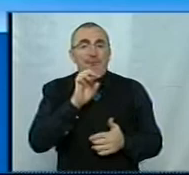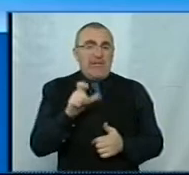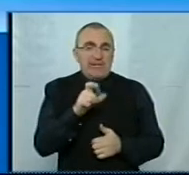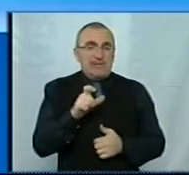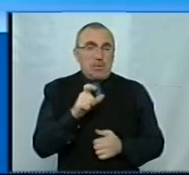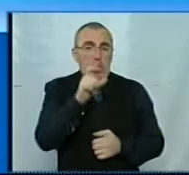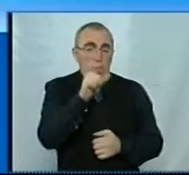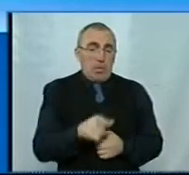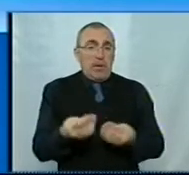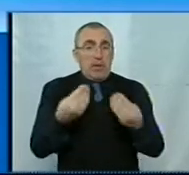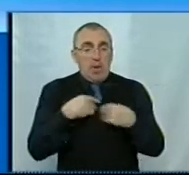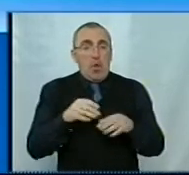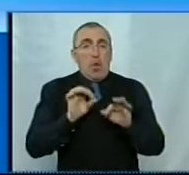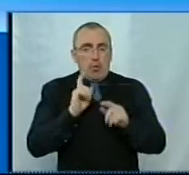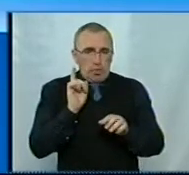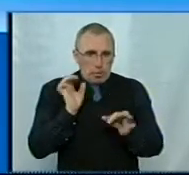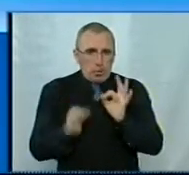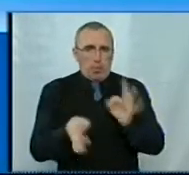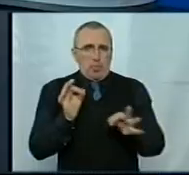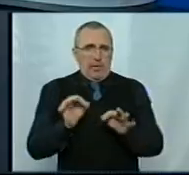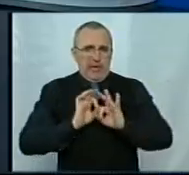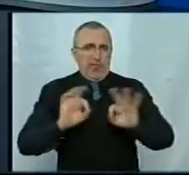Це проблеми турборежиму відсутній з комунікації.